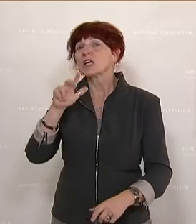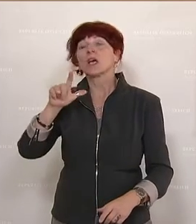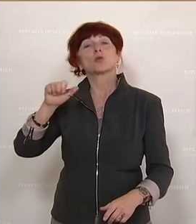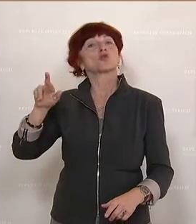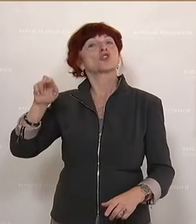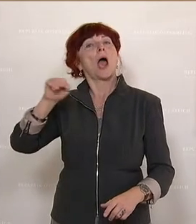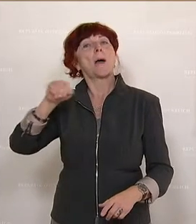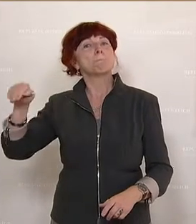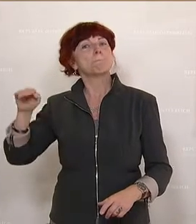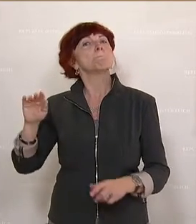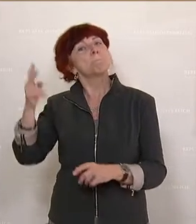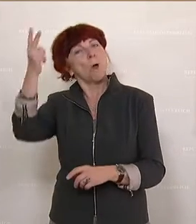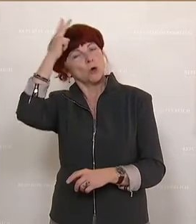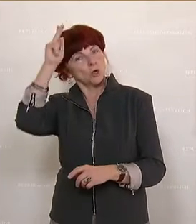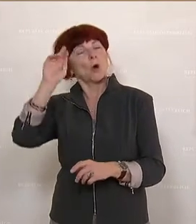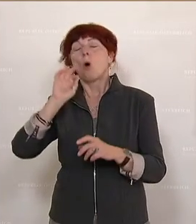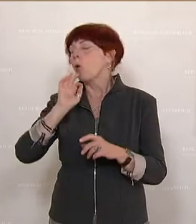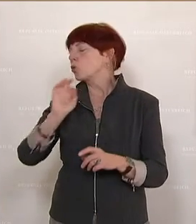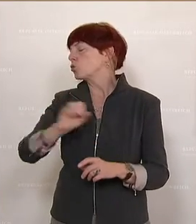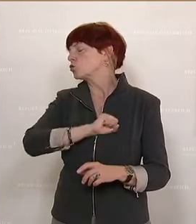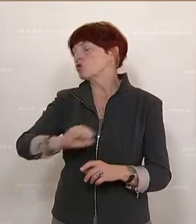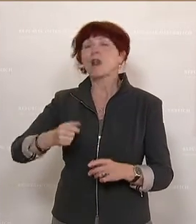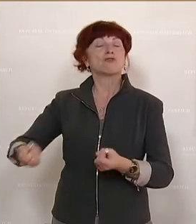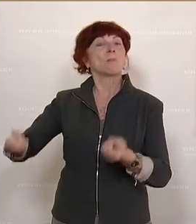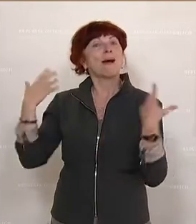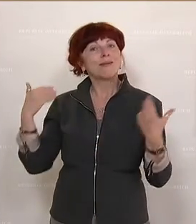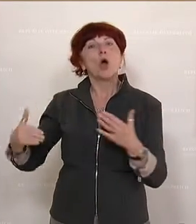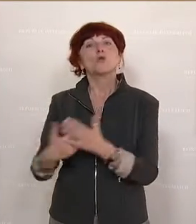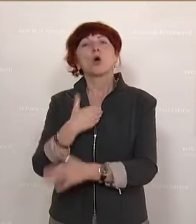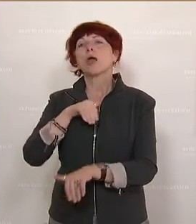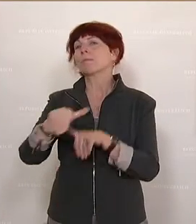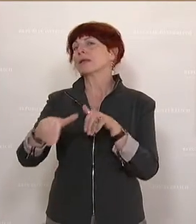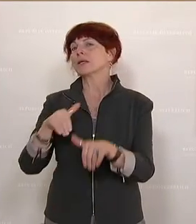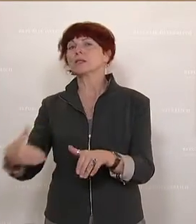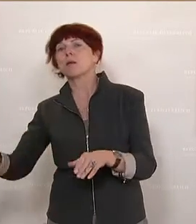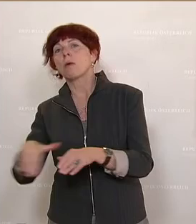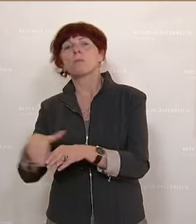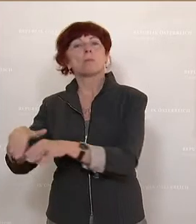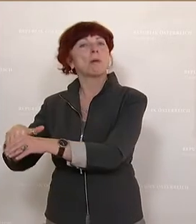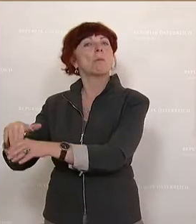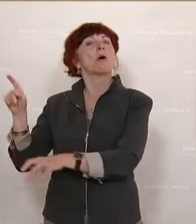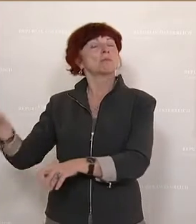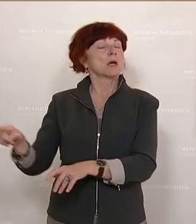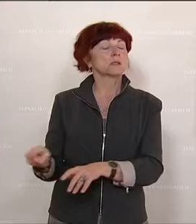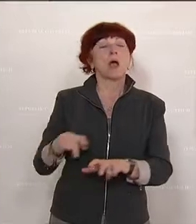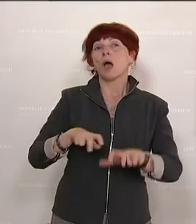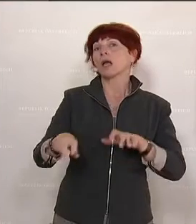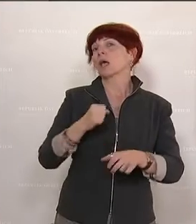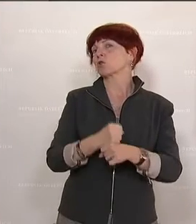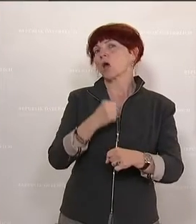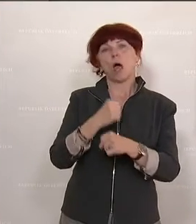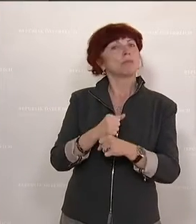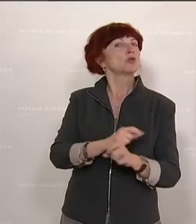Bühne gegangen sind. Es waren sofort neue Minister da, die Regierungsarbeit ist nicht gestanden. Also das ist das, was man hier versteht unter Regierungsarbeit.